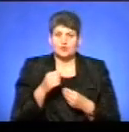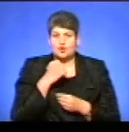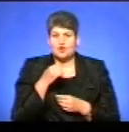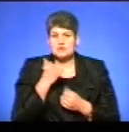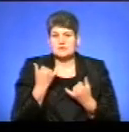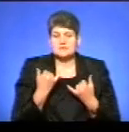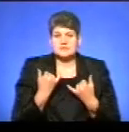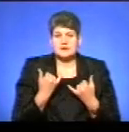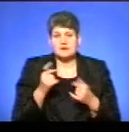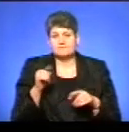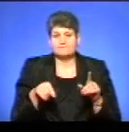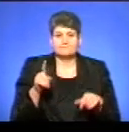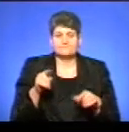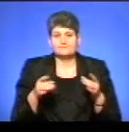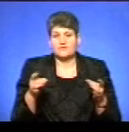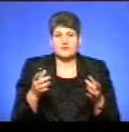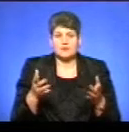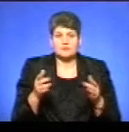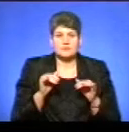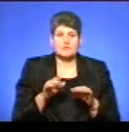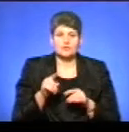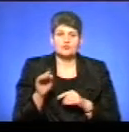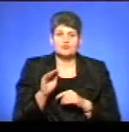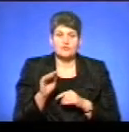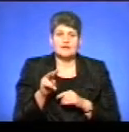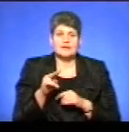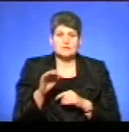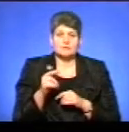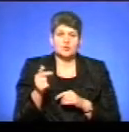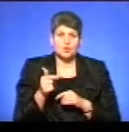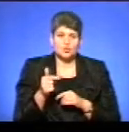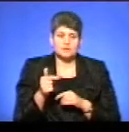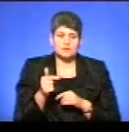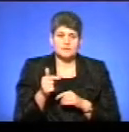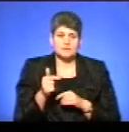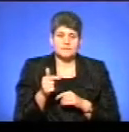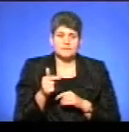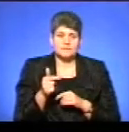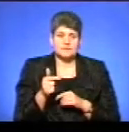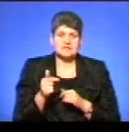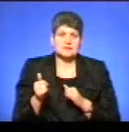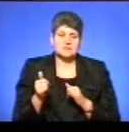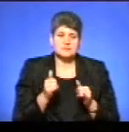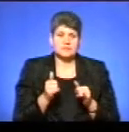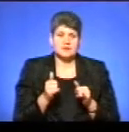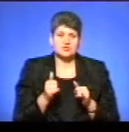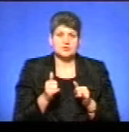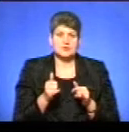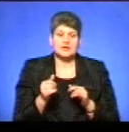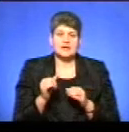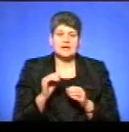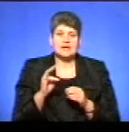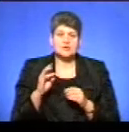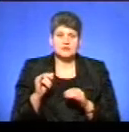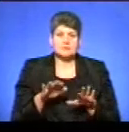зараз, як деякий район, це бало того, що з жовтим, листопад, грудень, йшло забезпечення інсуліном на місцевий бюджет. Це вже